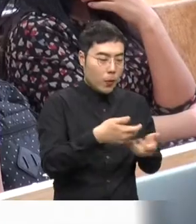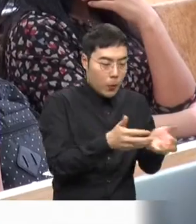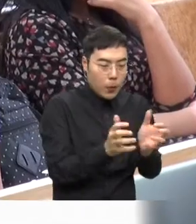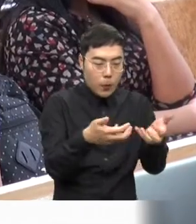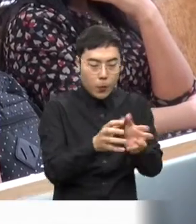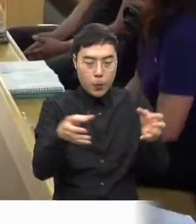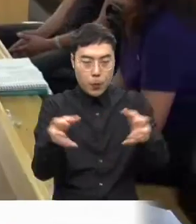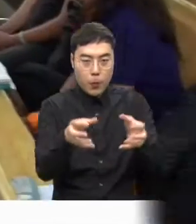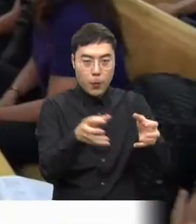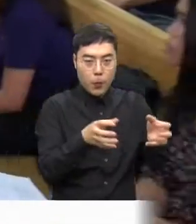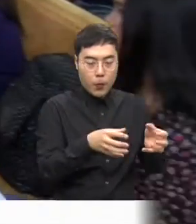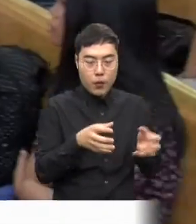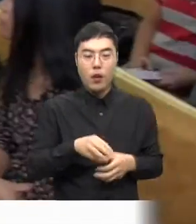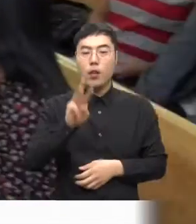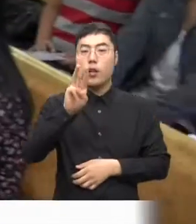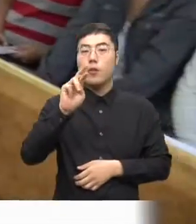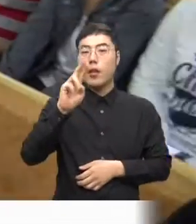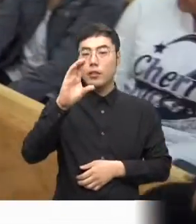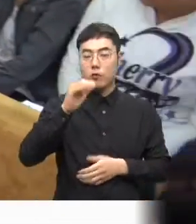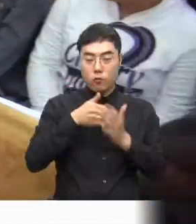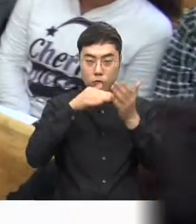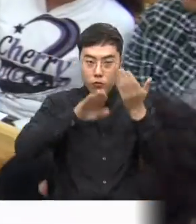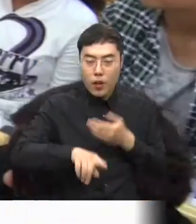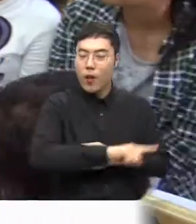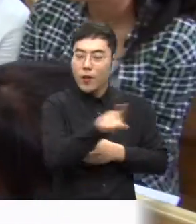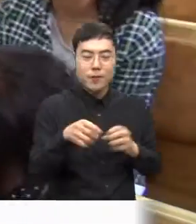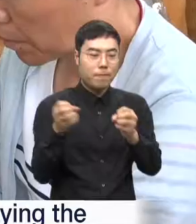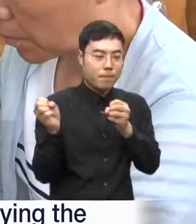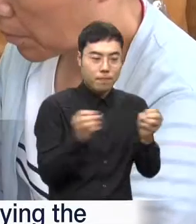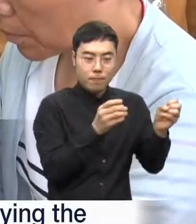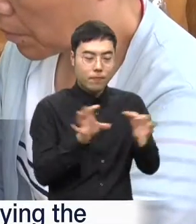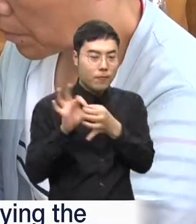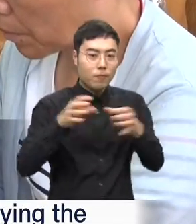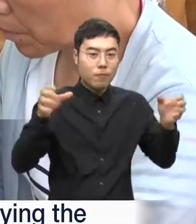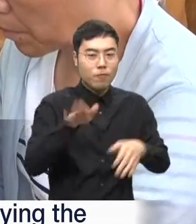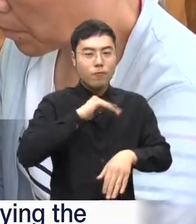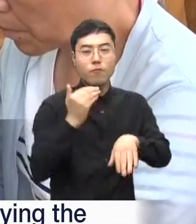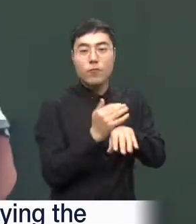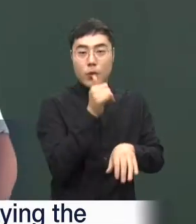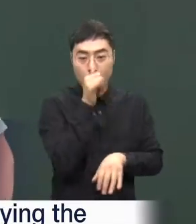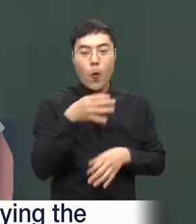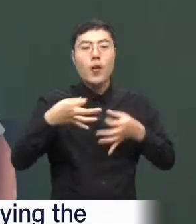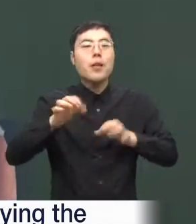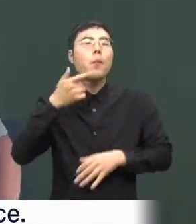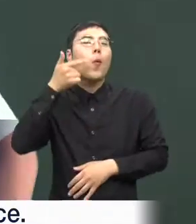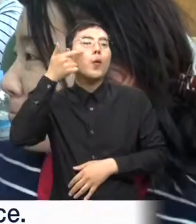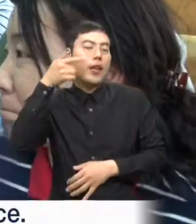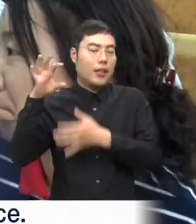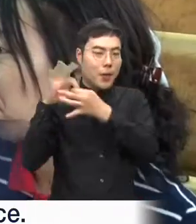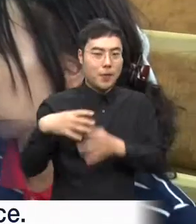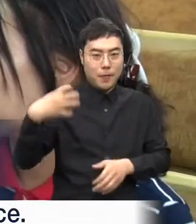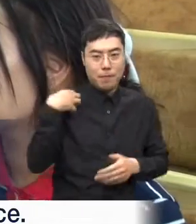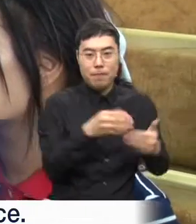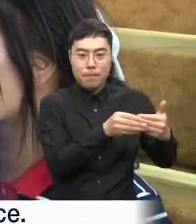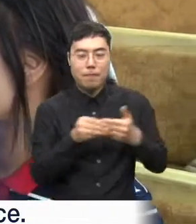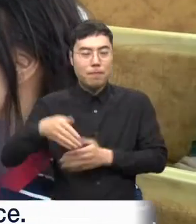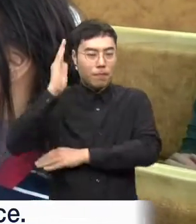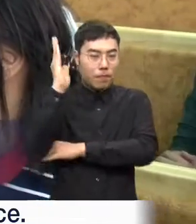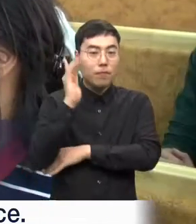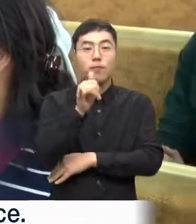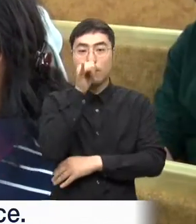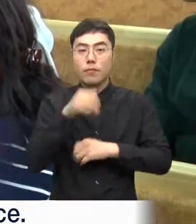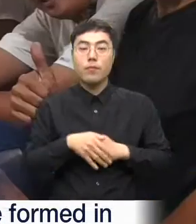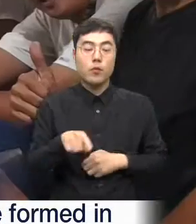소수의 제자를 초청해 WICU 집중훈련을 진행하고 있으며 지난 3월부터는 캠프국 김성수 목사가 매주 실천할 미션을